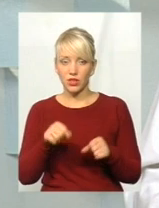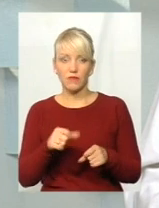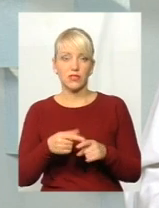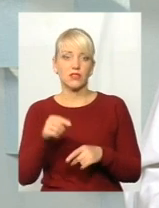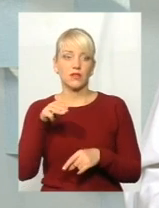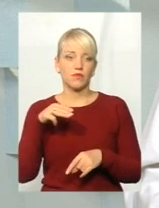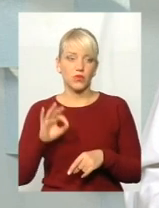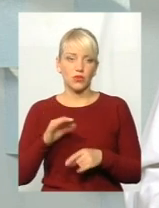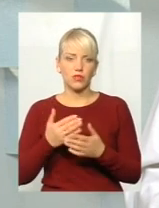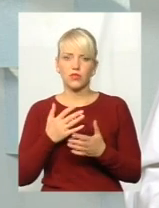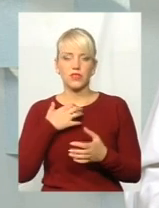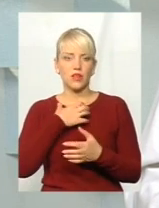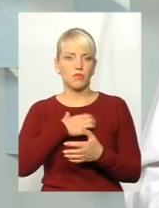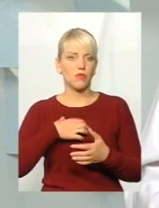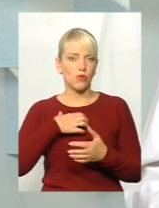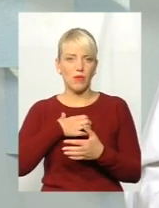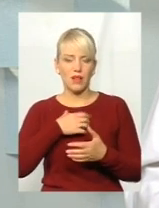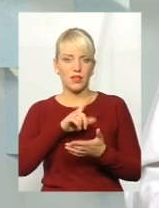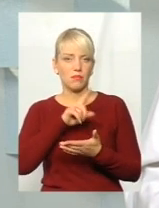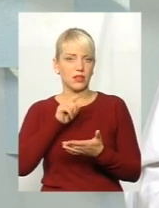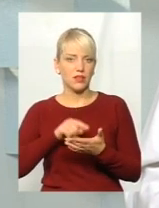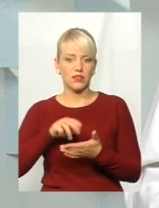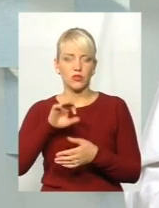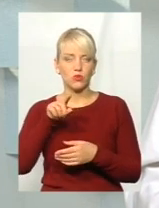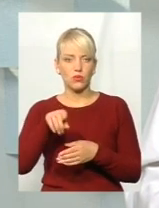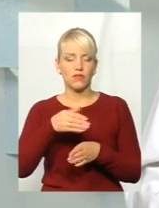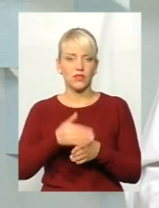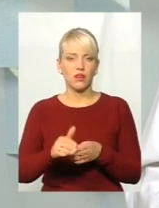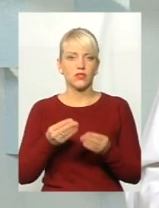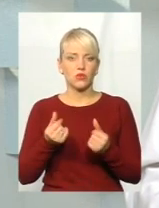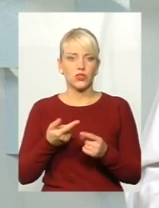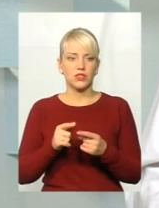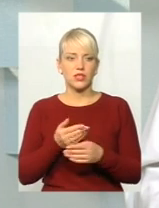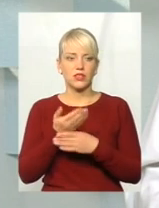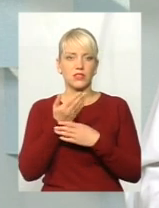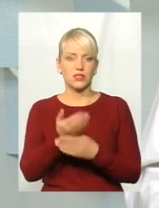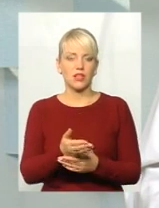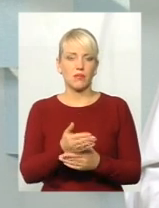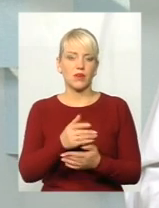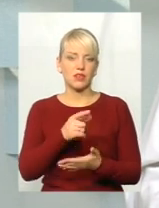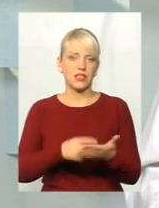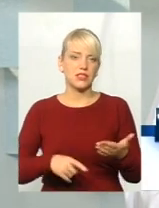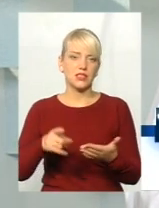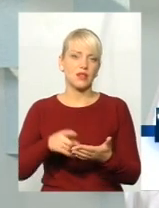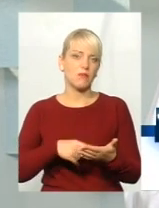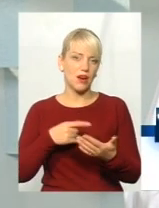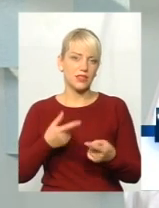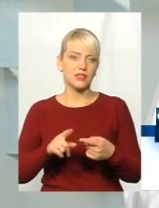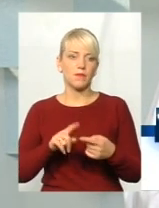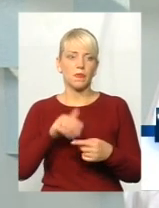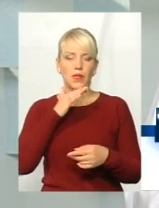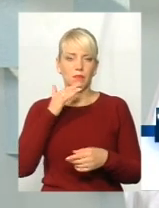глобальне питання, таке проблемне, туди відділяються кошти, і цей запит знімається. Багато є, десь потребує